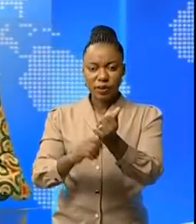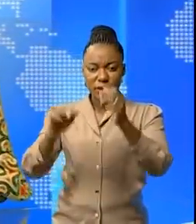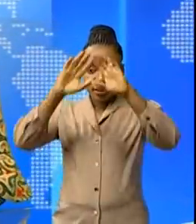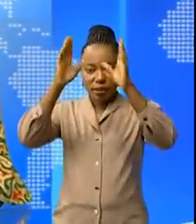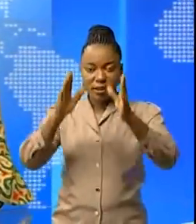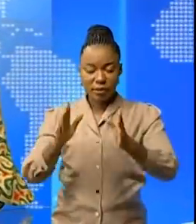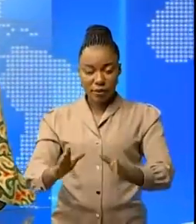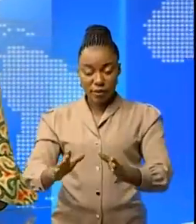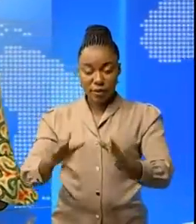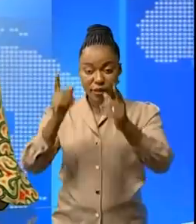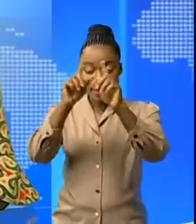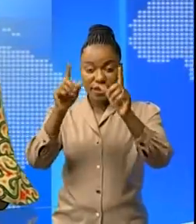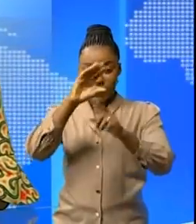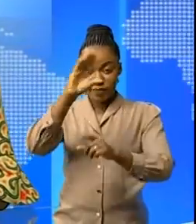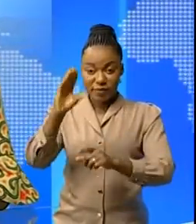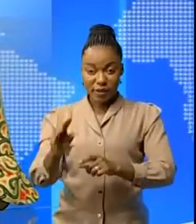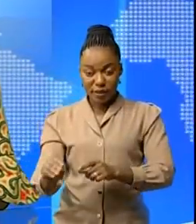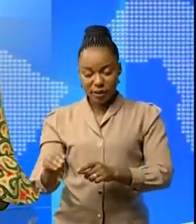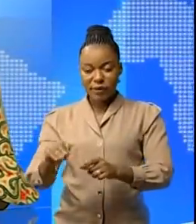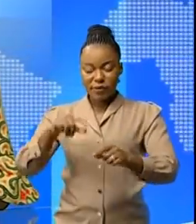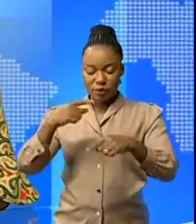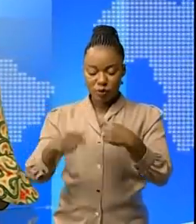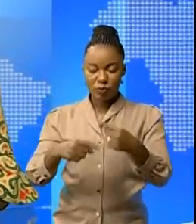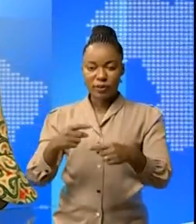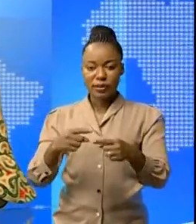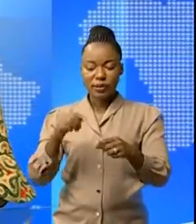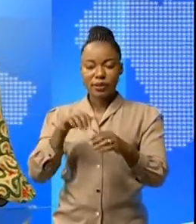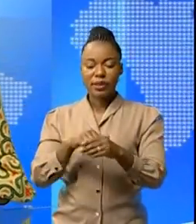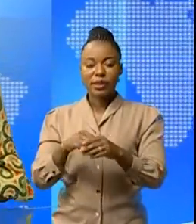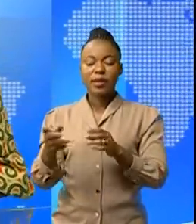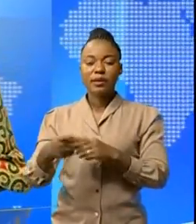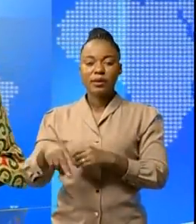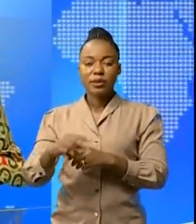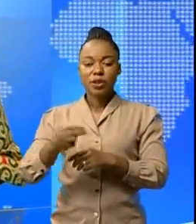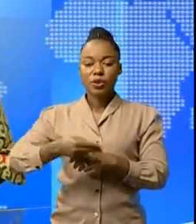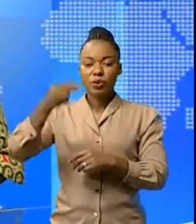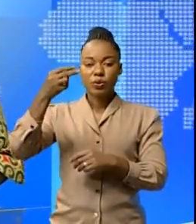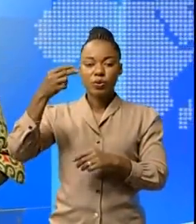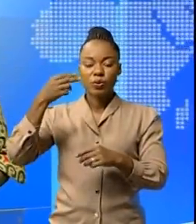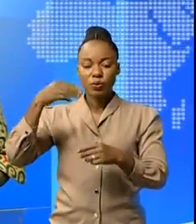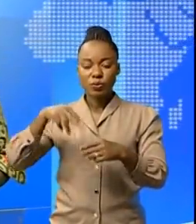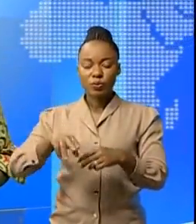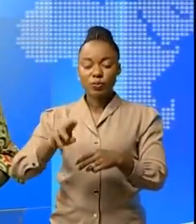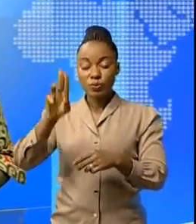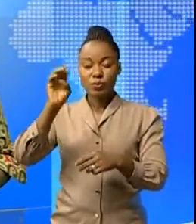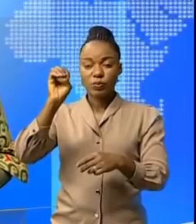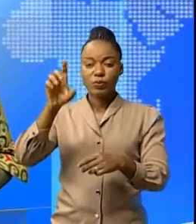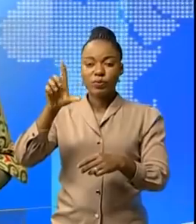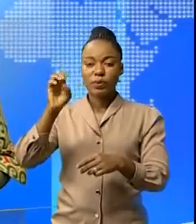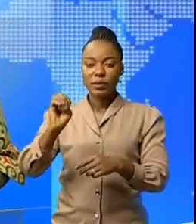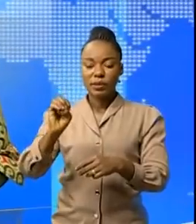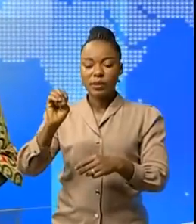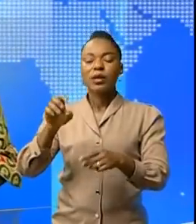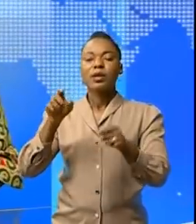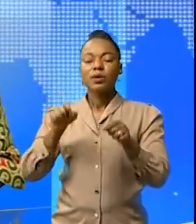4 Project Africa, se déploient dans la province du Otuélé. Son staff dirigeant en séjour à Issyro a eu